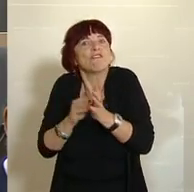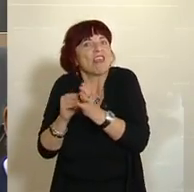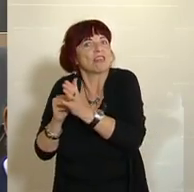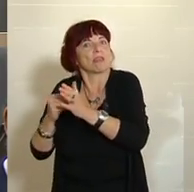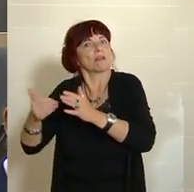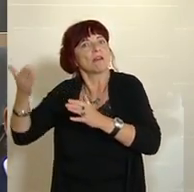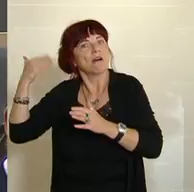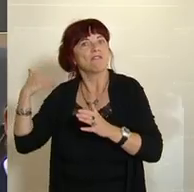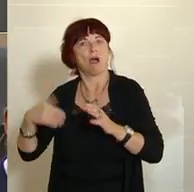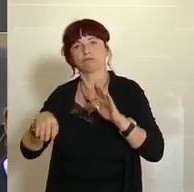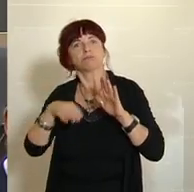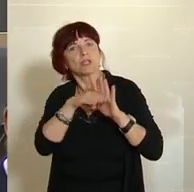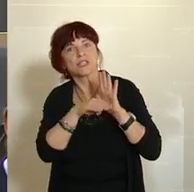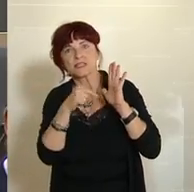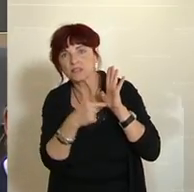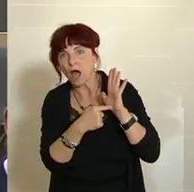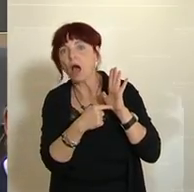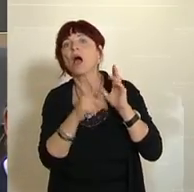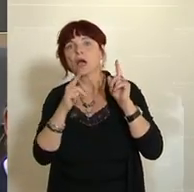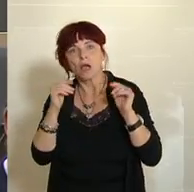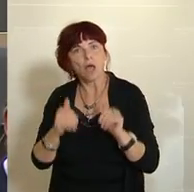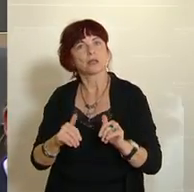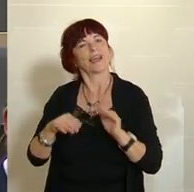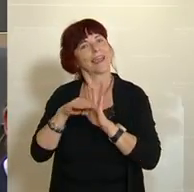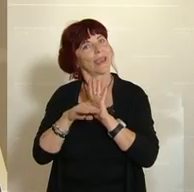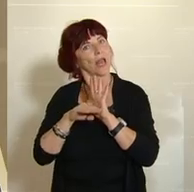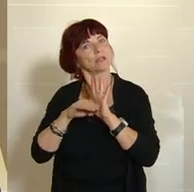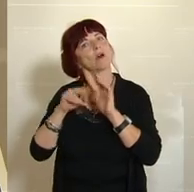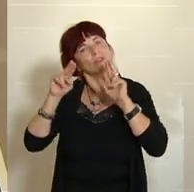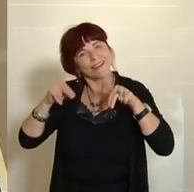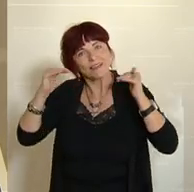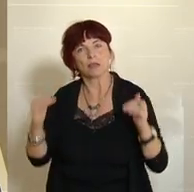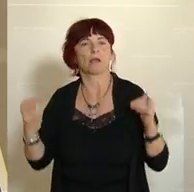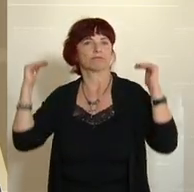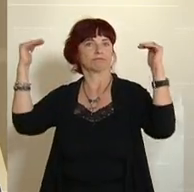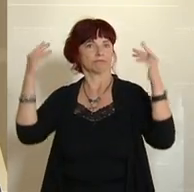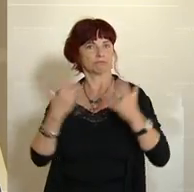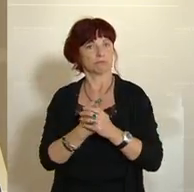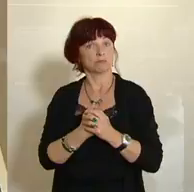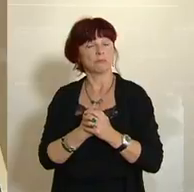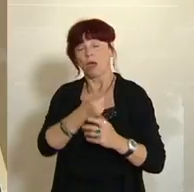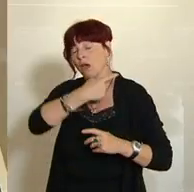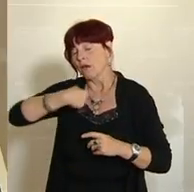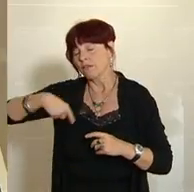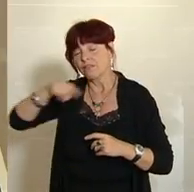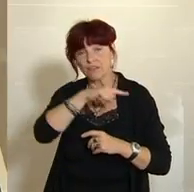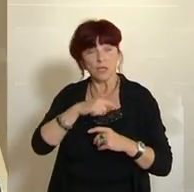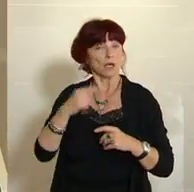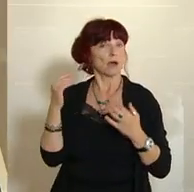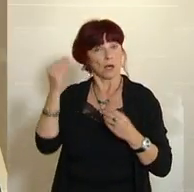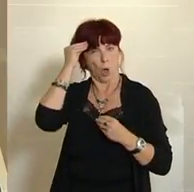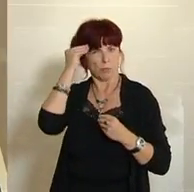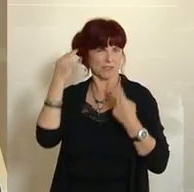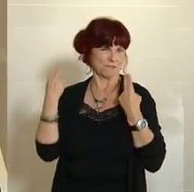hier auf klare Ebenen heben. Das achten wir nämlich für das BVT für Nätig, weil es einfach um eine ganz heikle